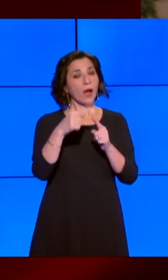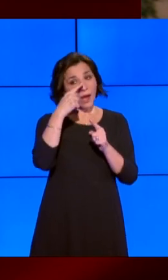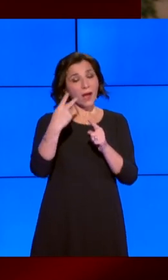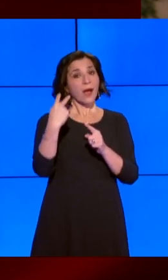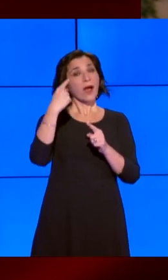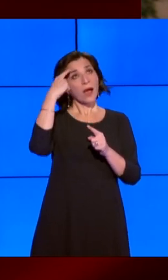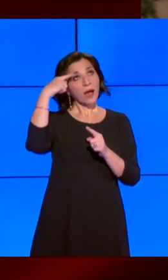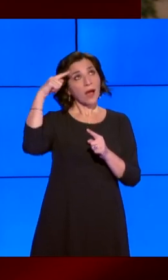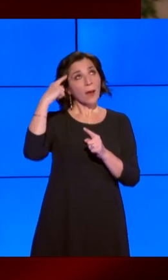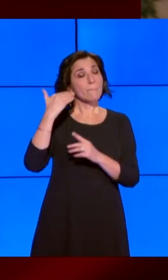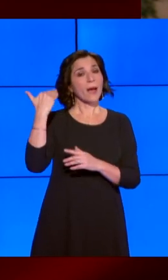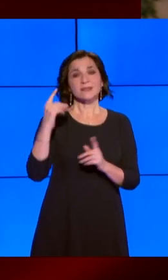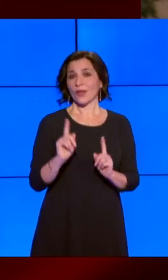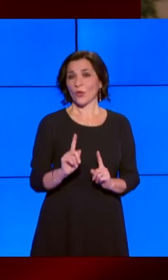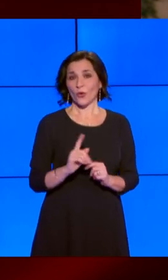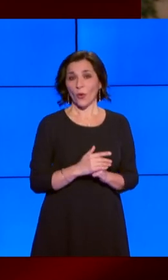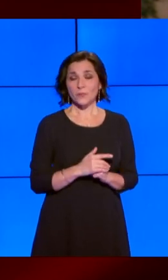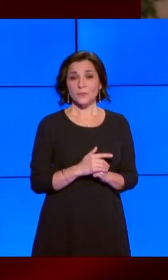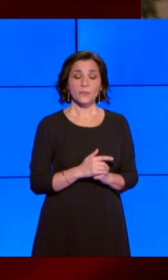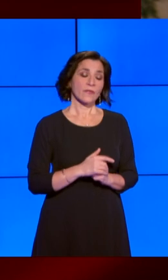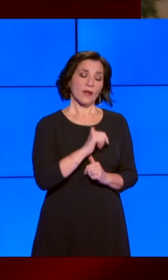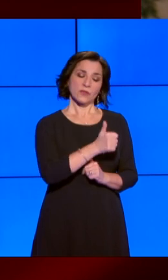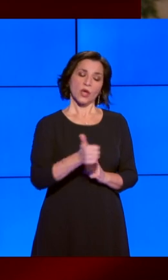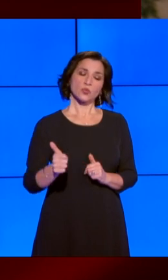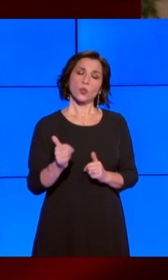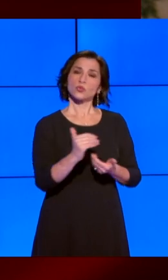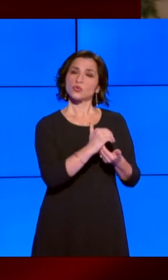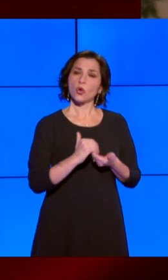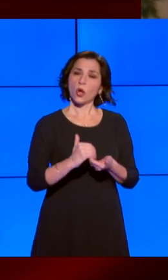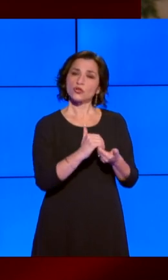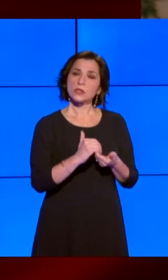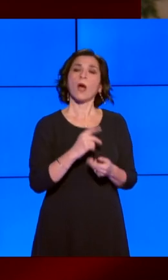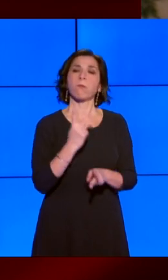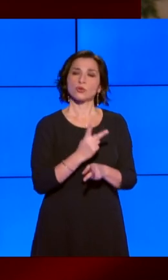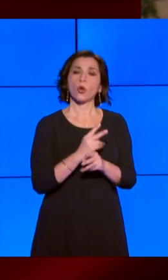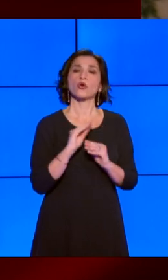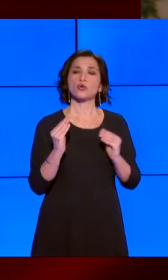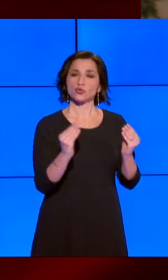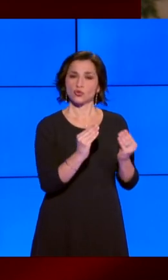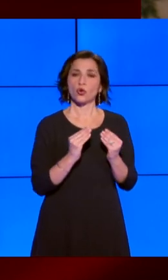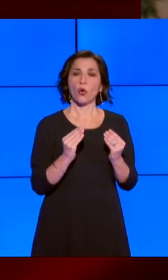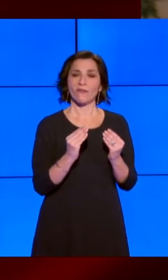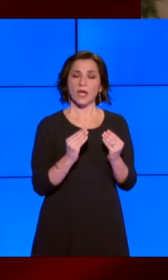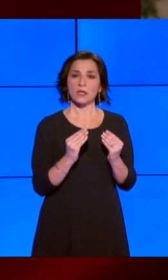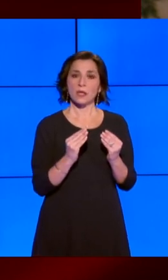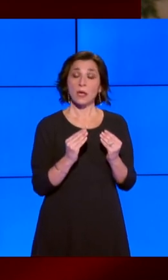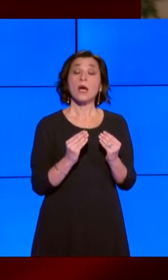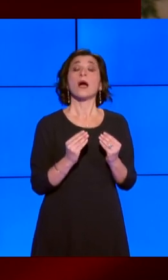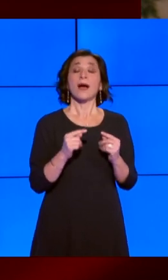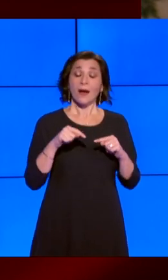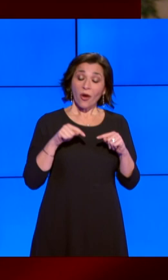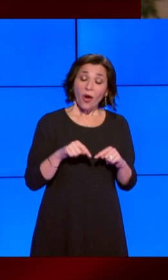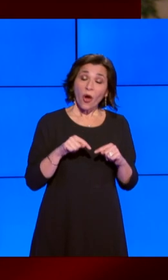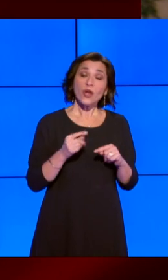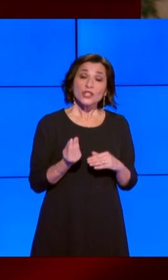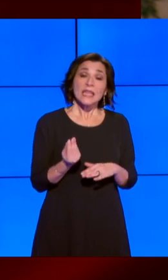Ogni società ha sempre bisogno dei giovani. Se è possibile, ancor di più oggi, che